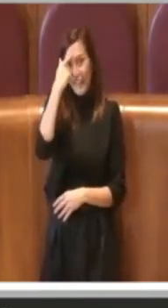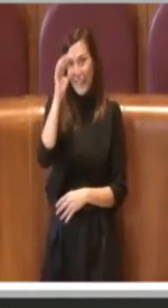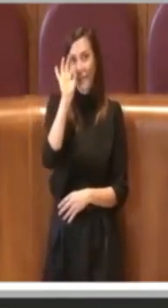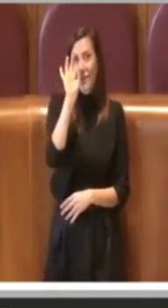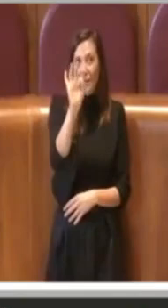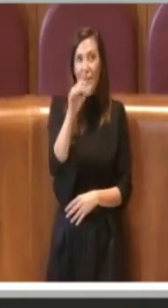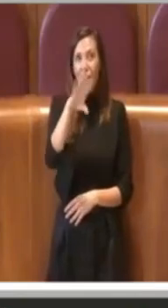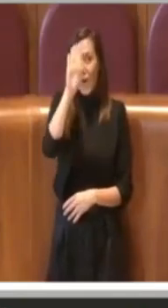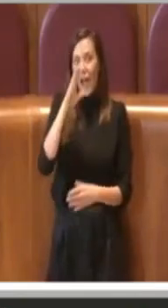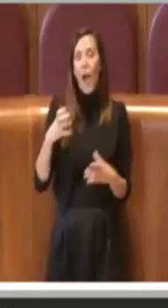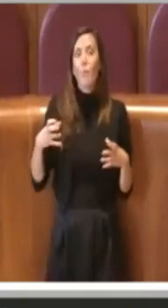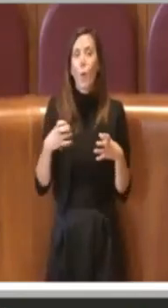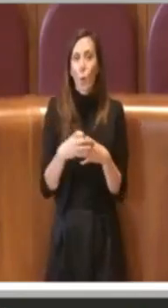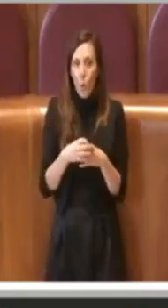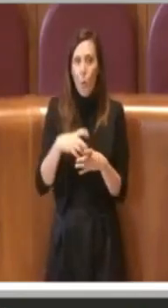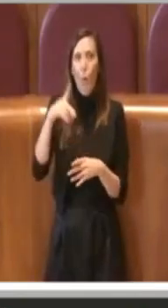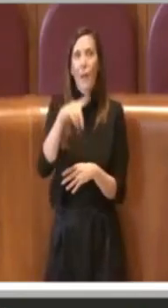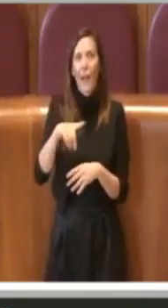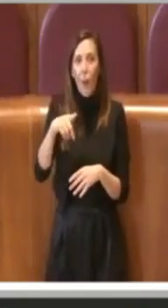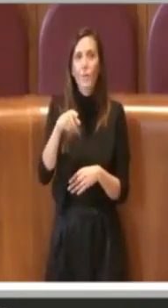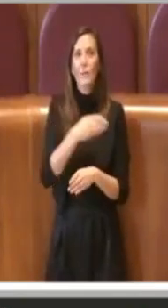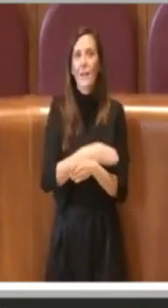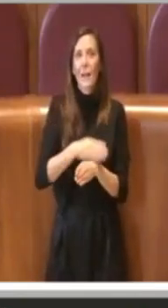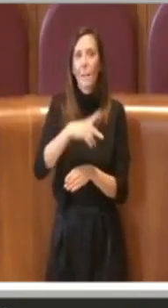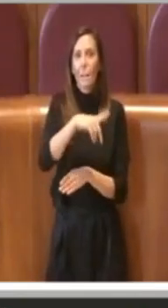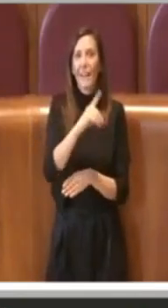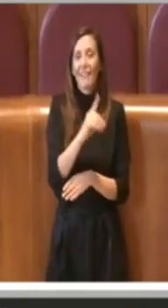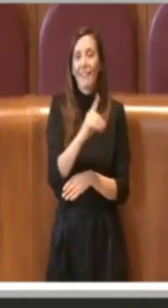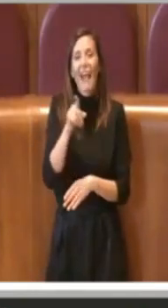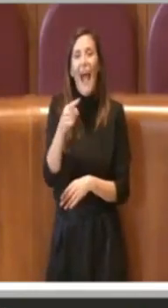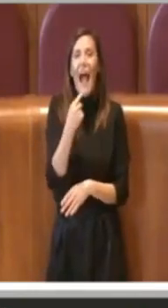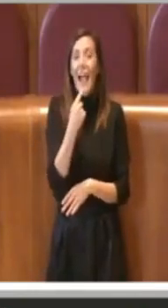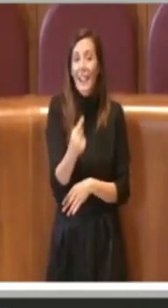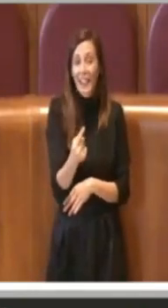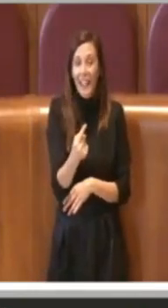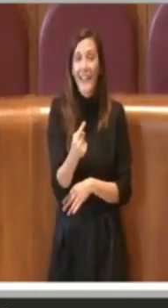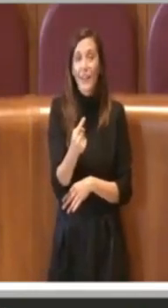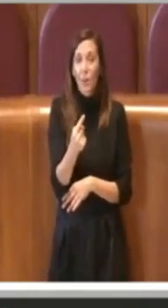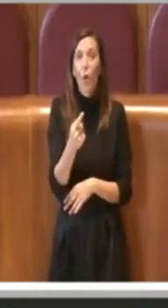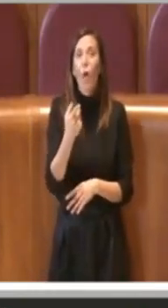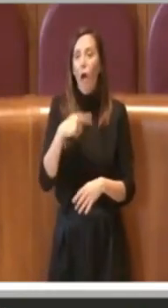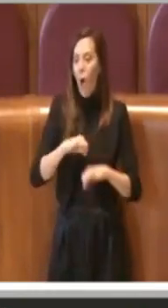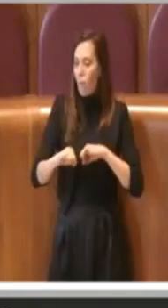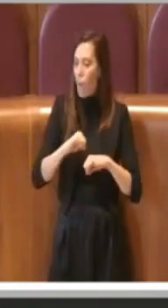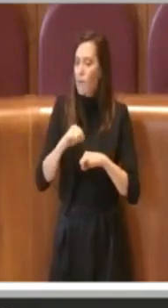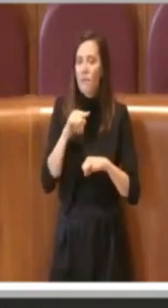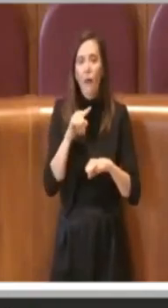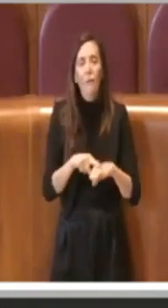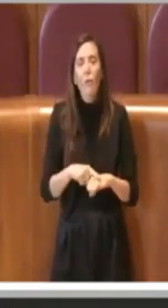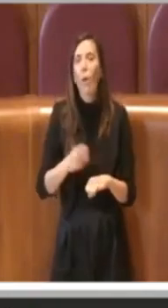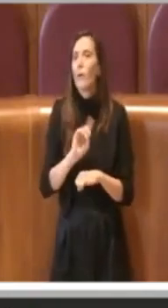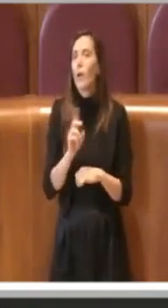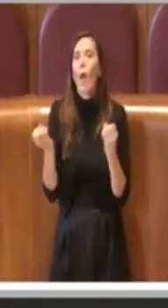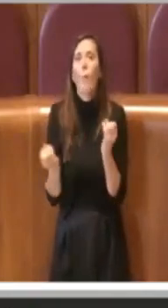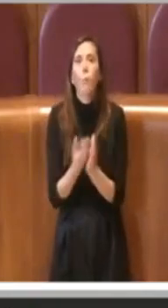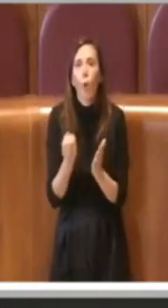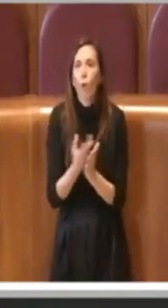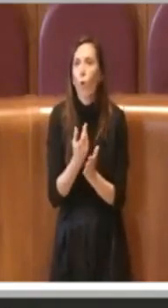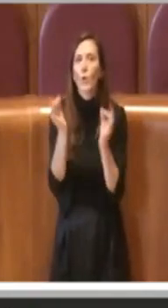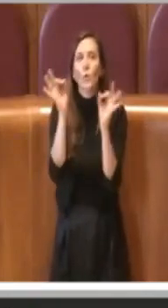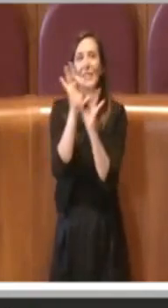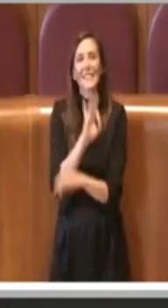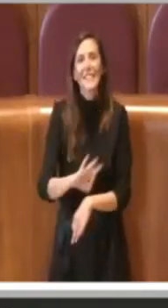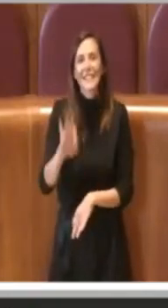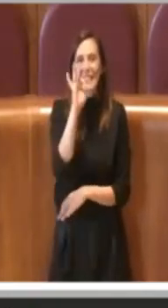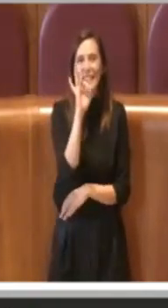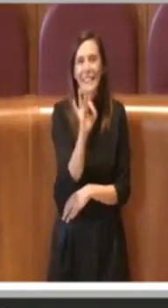Pelonzi, il Partito Democratico che ieri ha riferito che questa amministrazione non ha prodotto nulla sul tema della food policy, cosa che